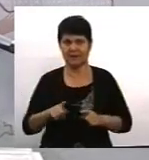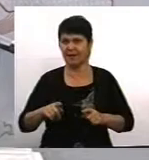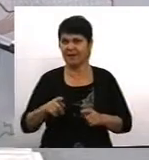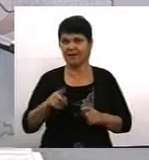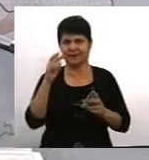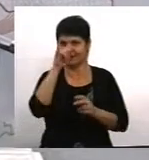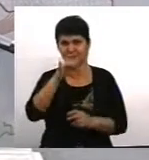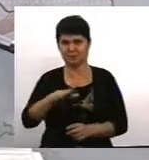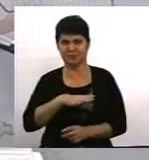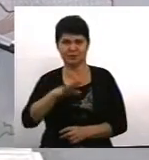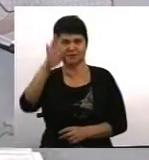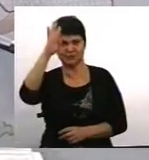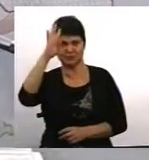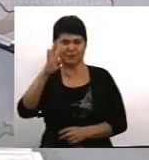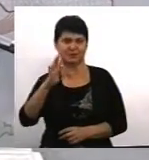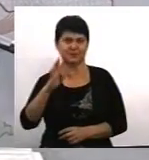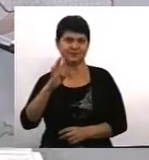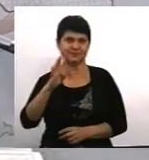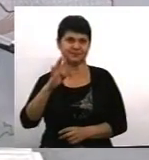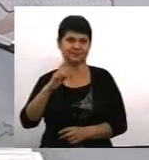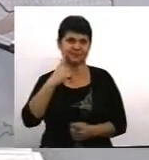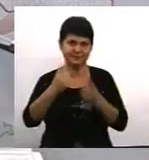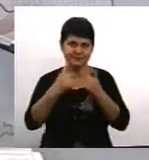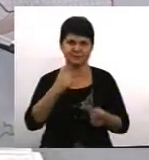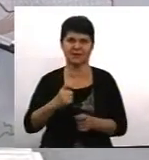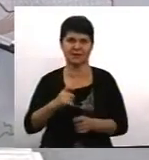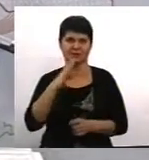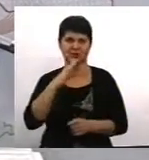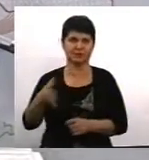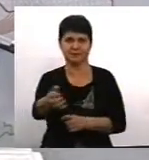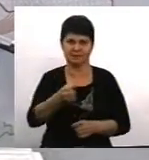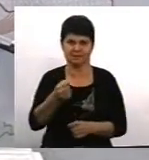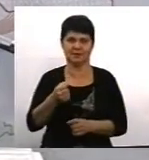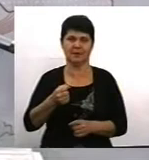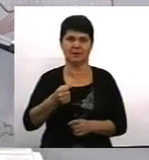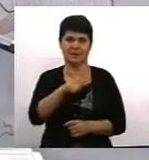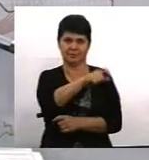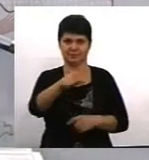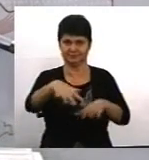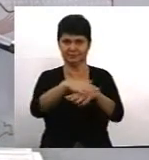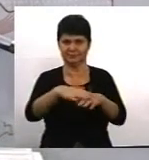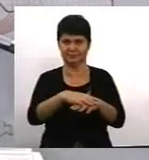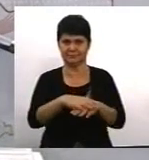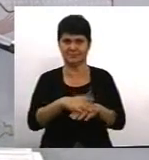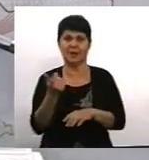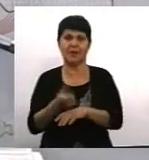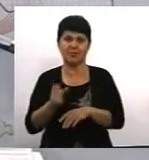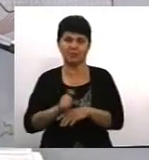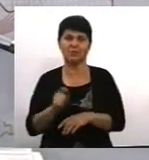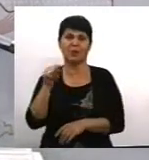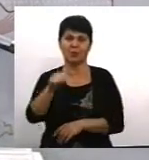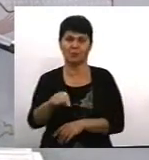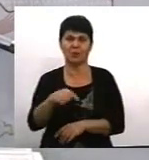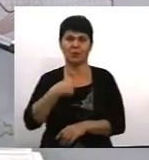шарпати жінку або обзивати її так само на вулиці, в публічному просторі. Більше того, я впевнена, що